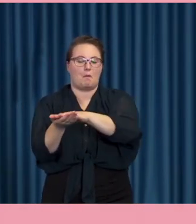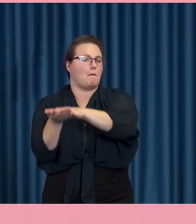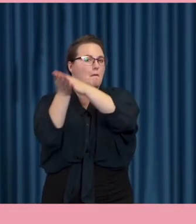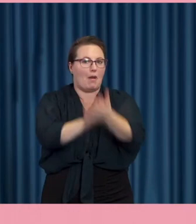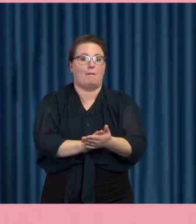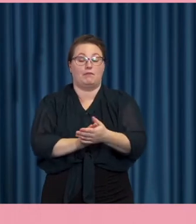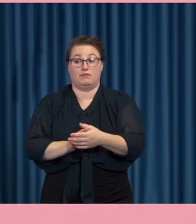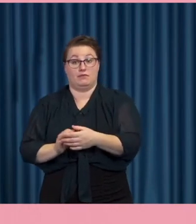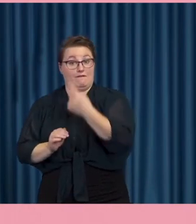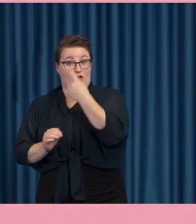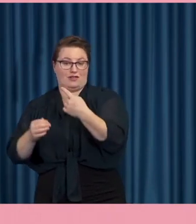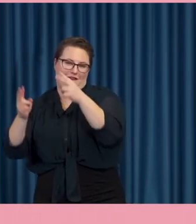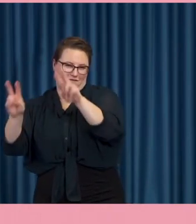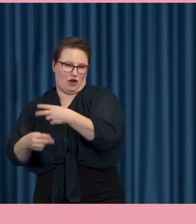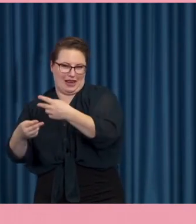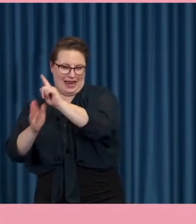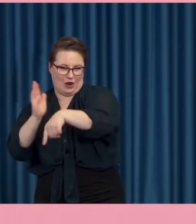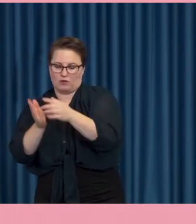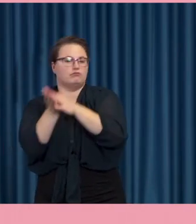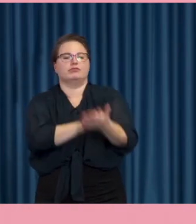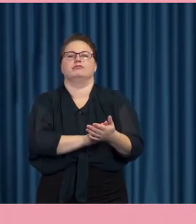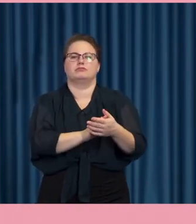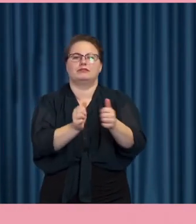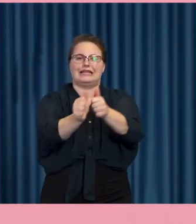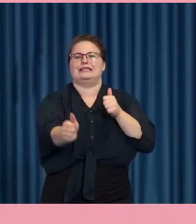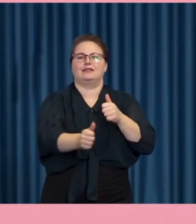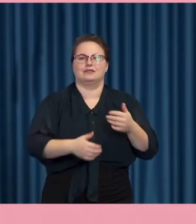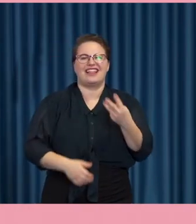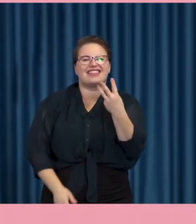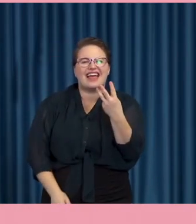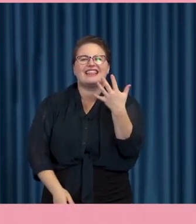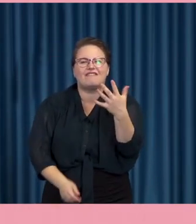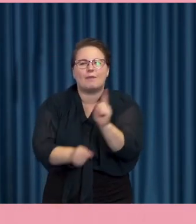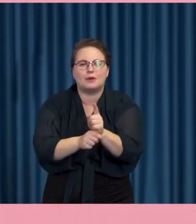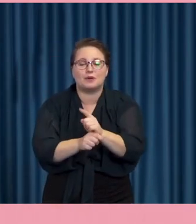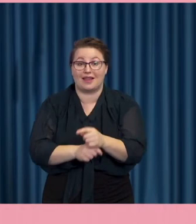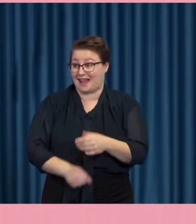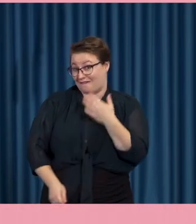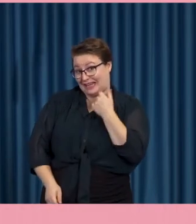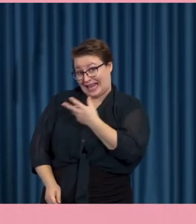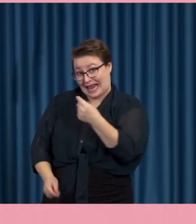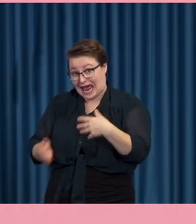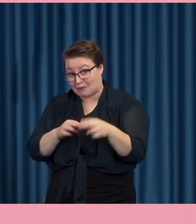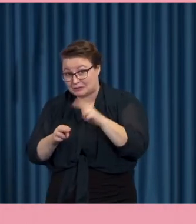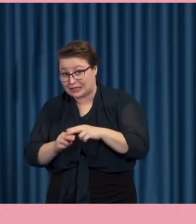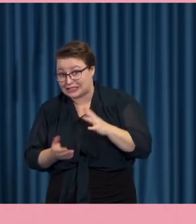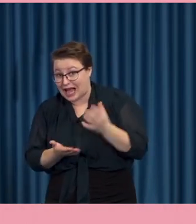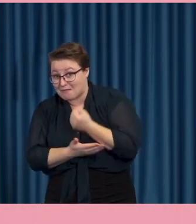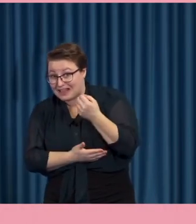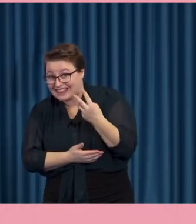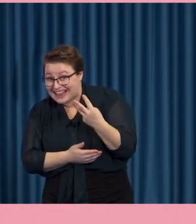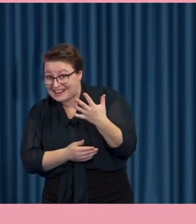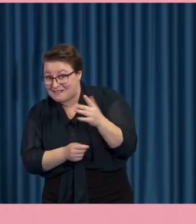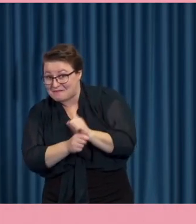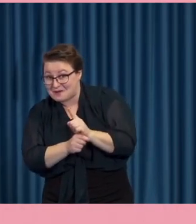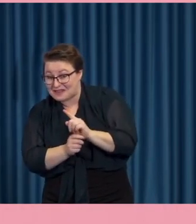de skulle ha till en distanslektion. Efter 35 minuter var alla uppkopplade. Vilken arbetsplats lyckades med det? Och